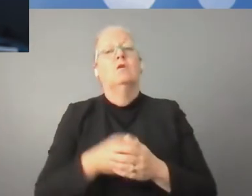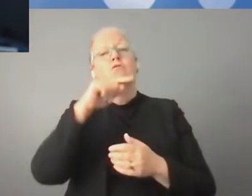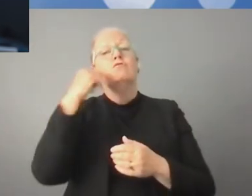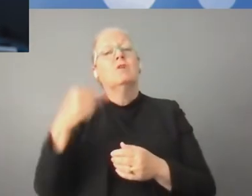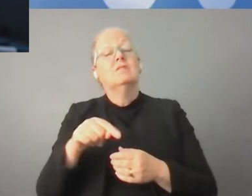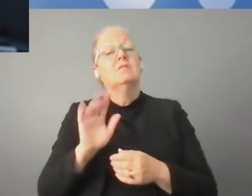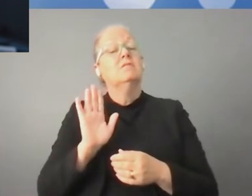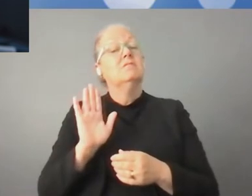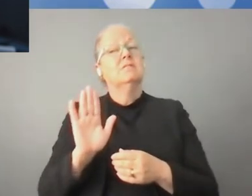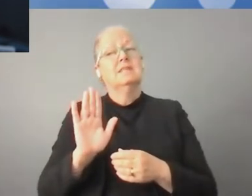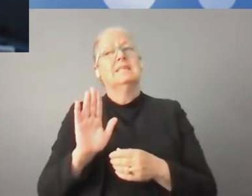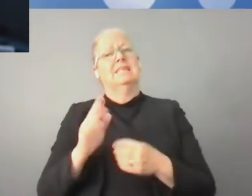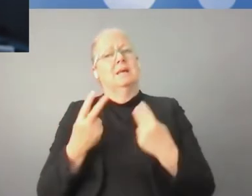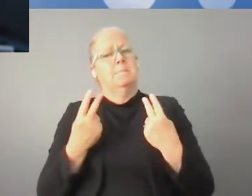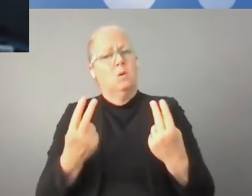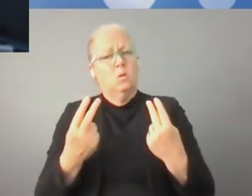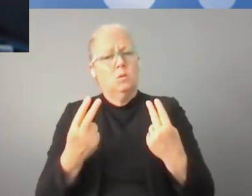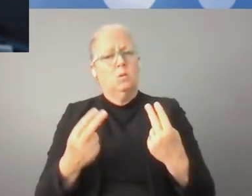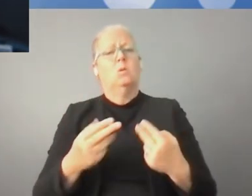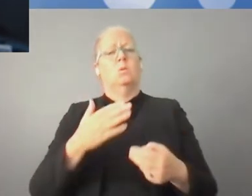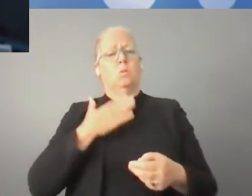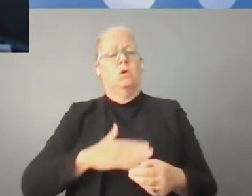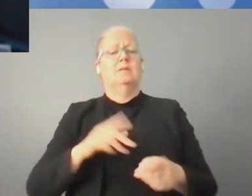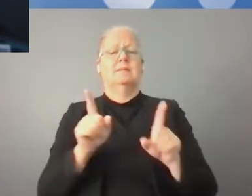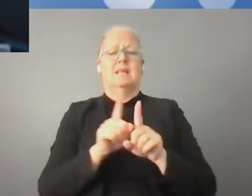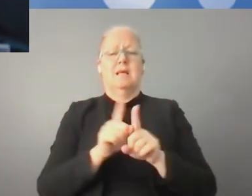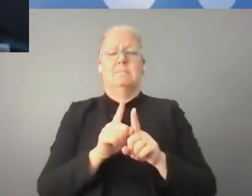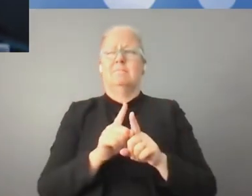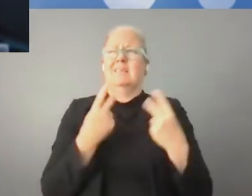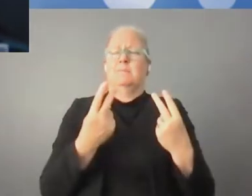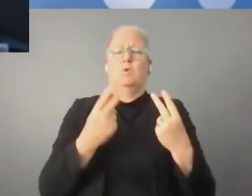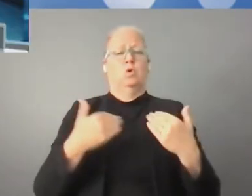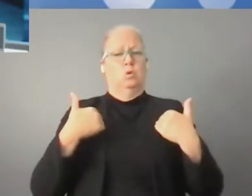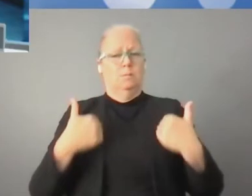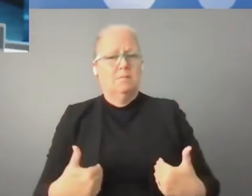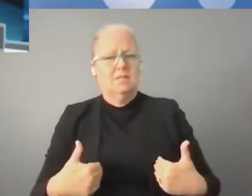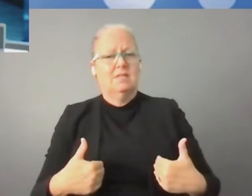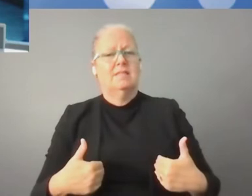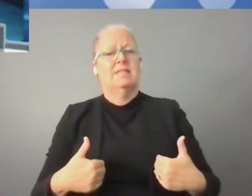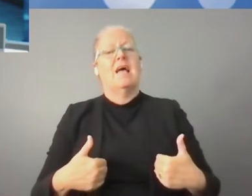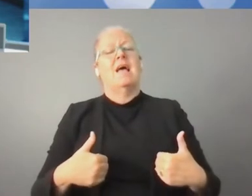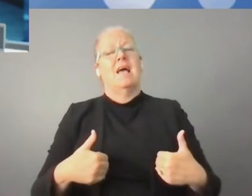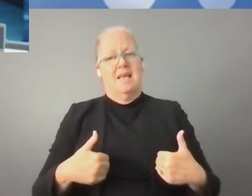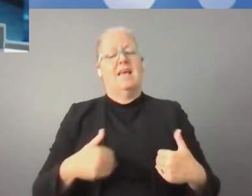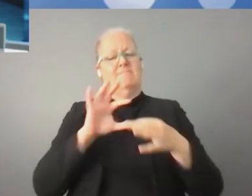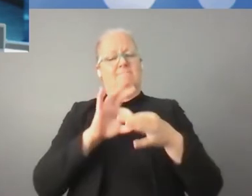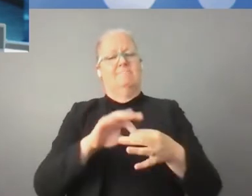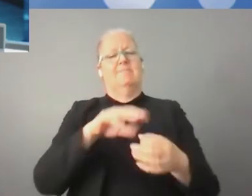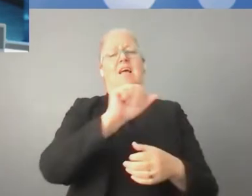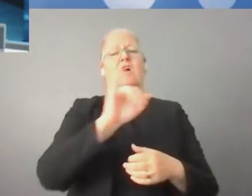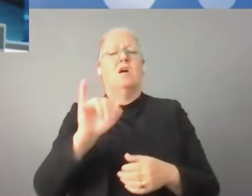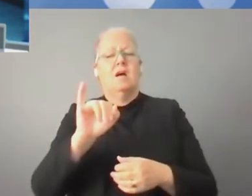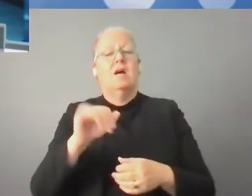Rosji najważniejsze jest tworzenie sztucznej inteligencji, która w centrum zainteresowania stawiać będzie człowieka i która będzie